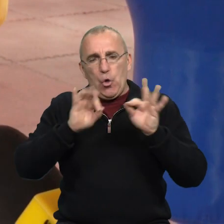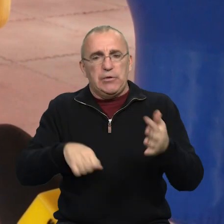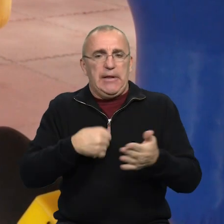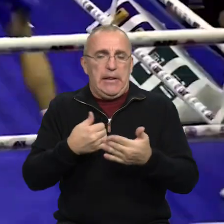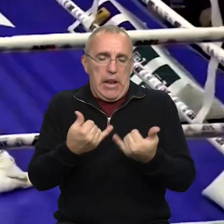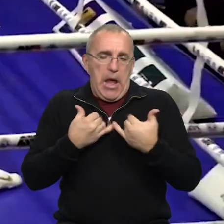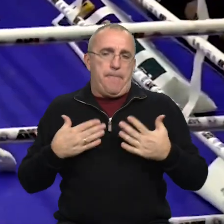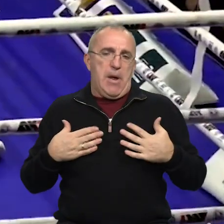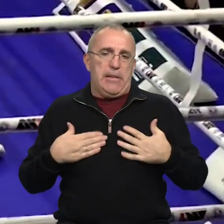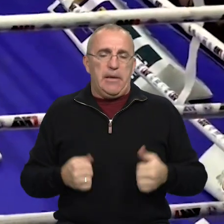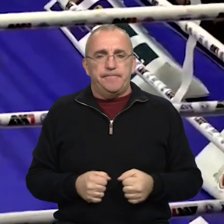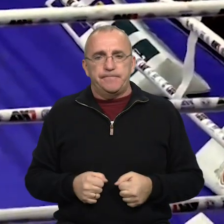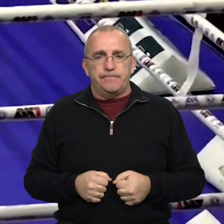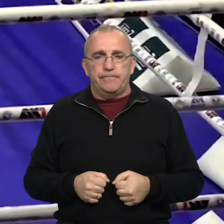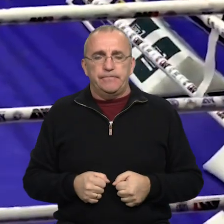досвід для мене.